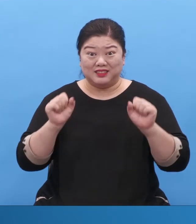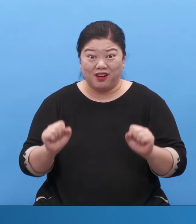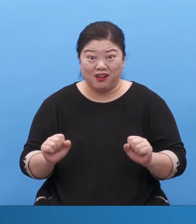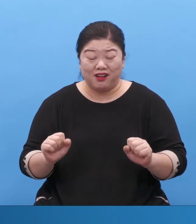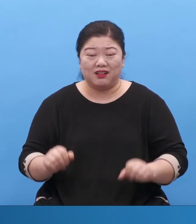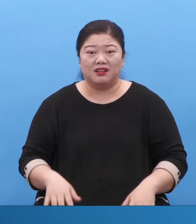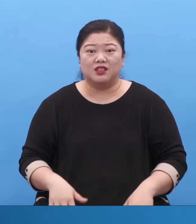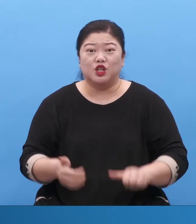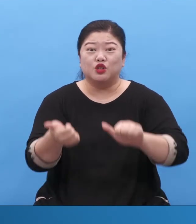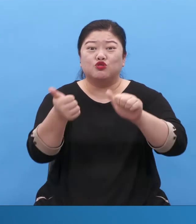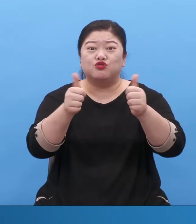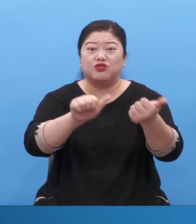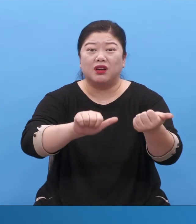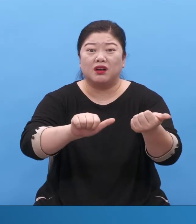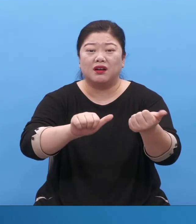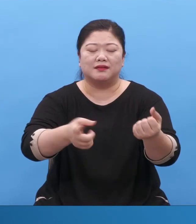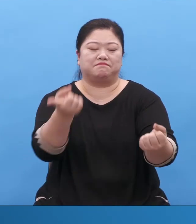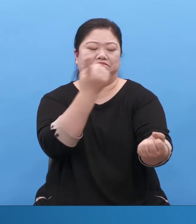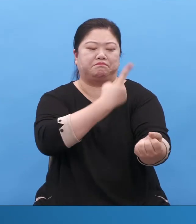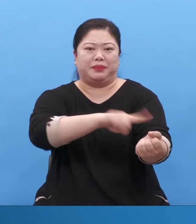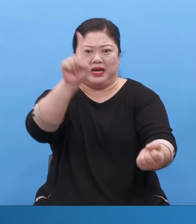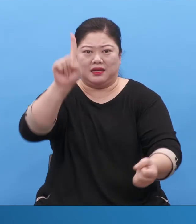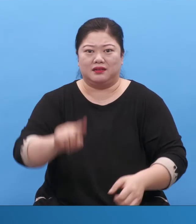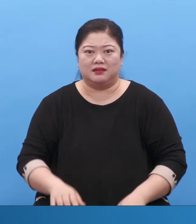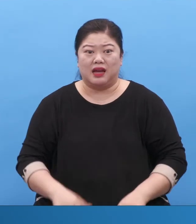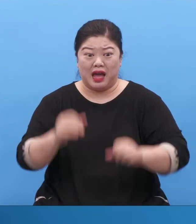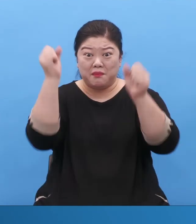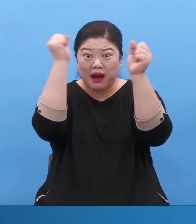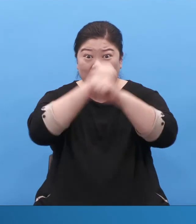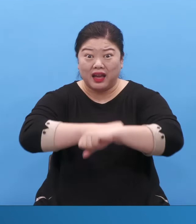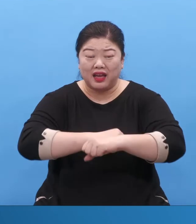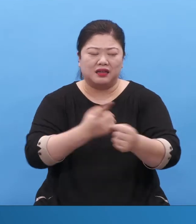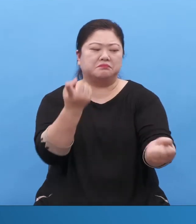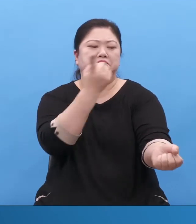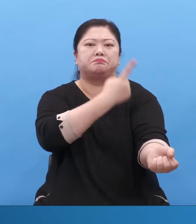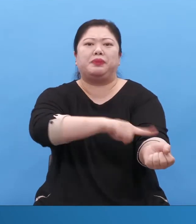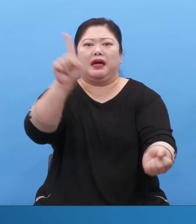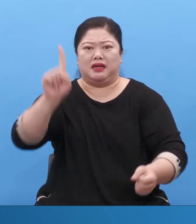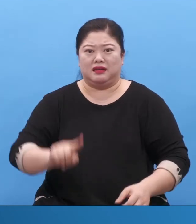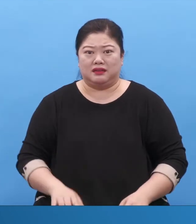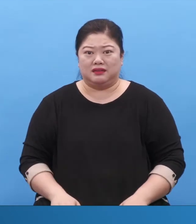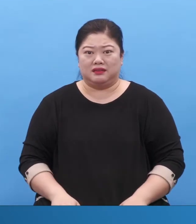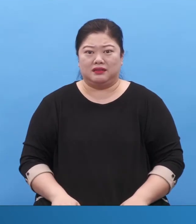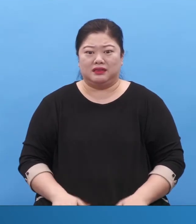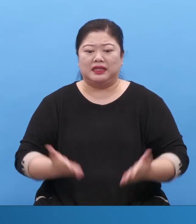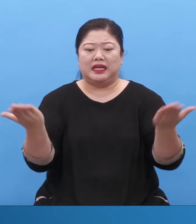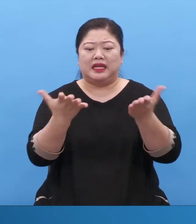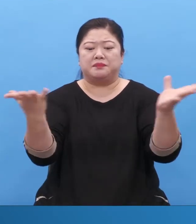자격도 없어요. 행기없습니다. 하고 가야 될 거 아니요.